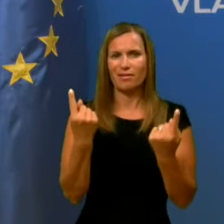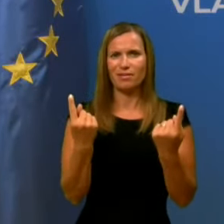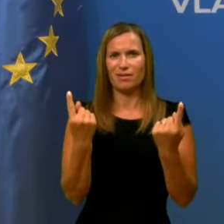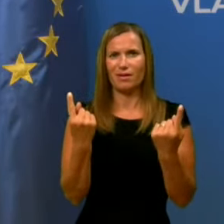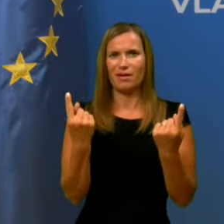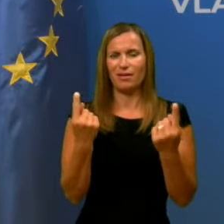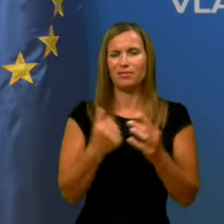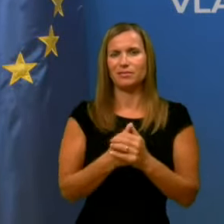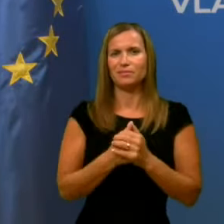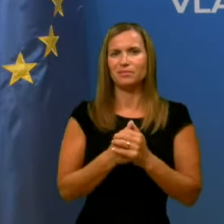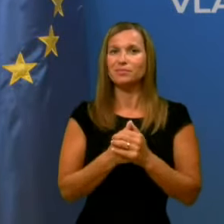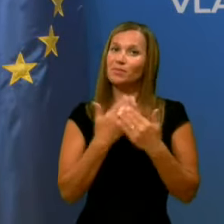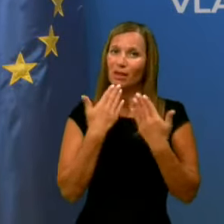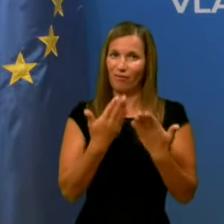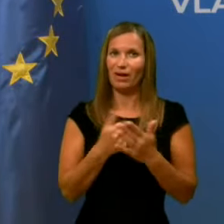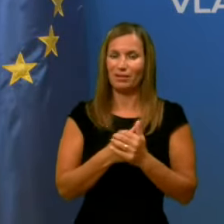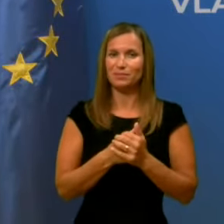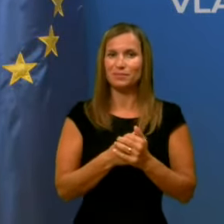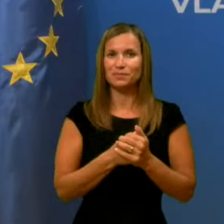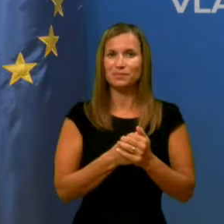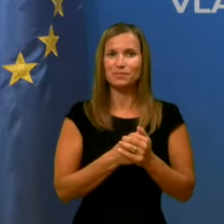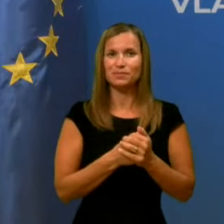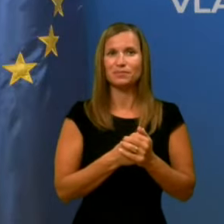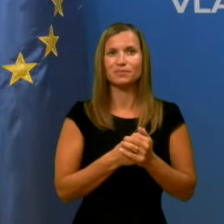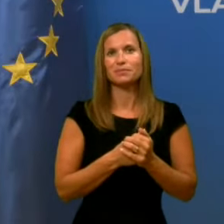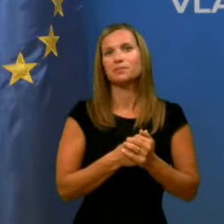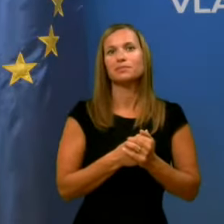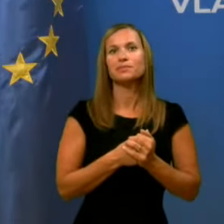odločali. Hvala za ta prvidev.